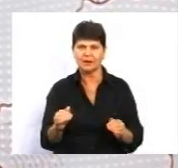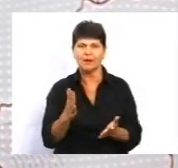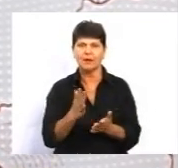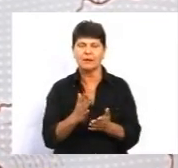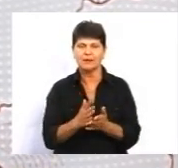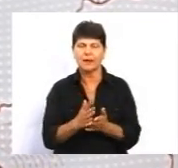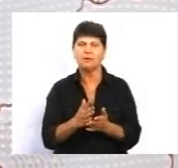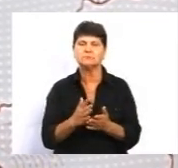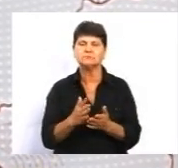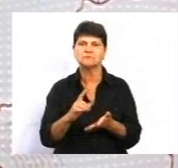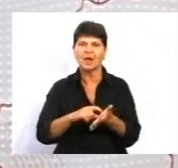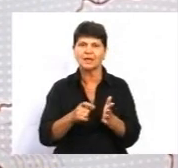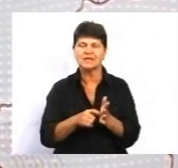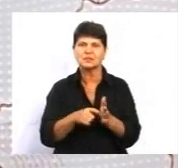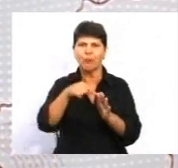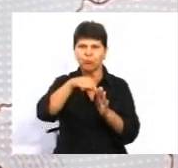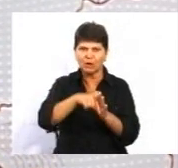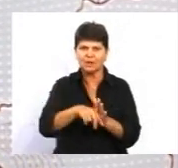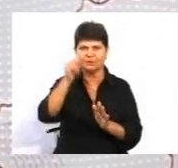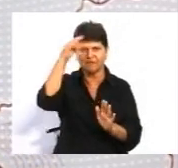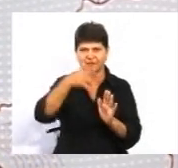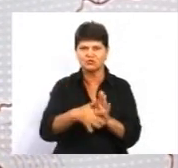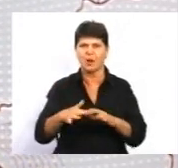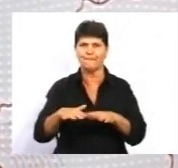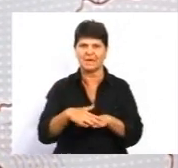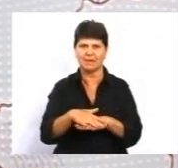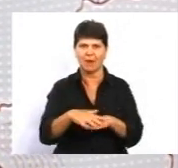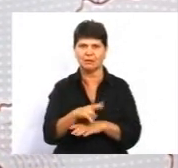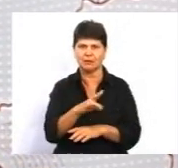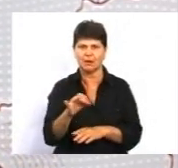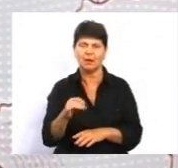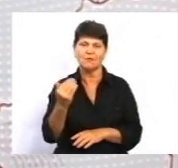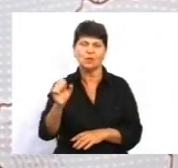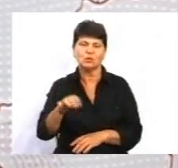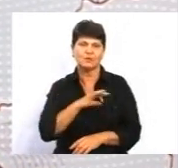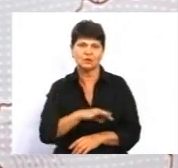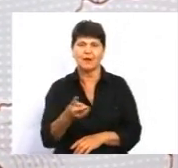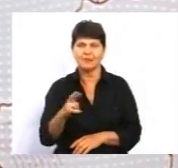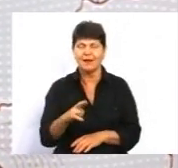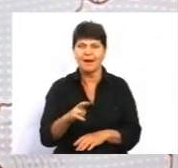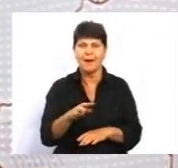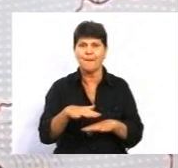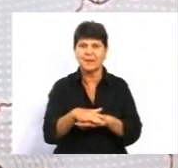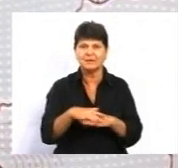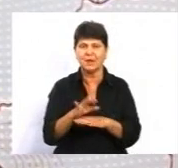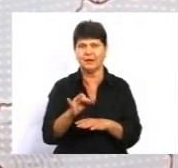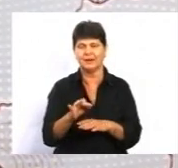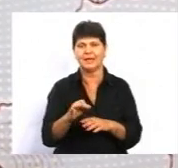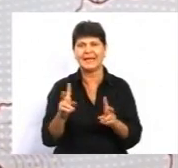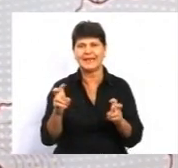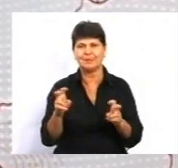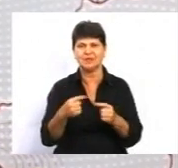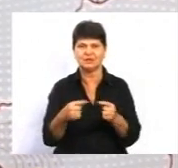вивченням математики. Вони можуть використовуватися і для математики, і для природничо-математичних, і інших